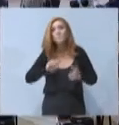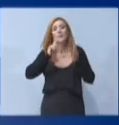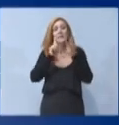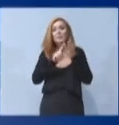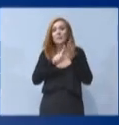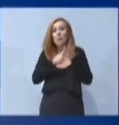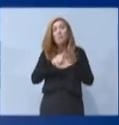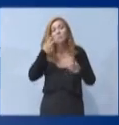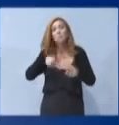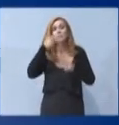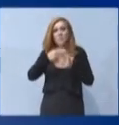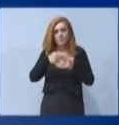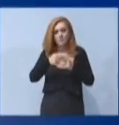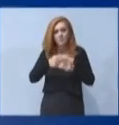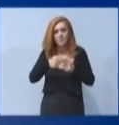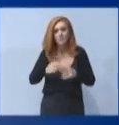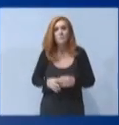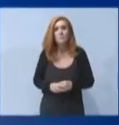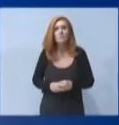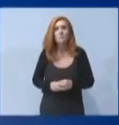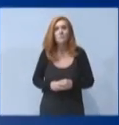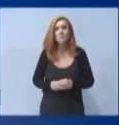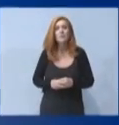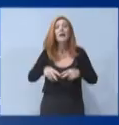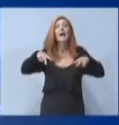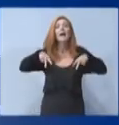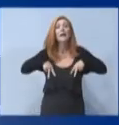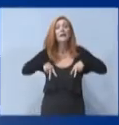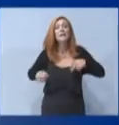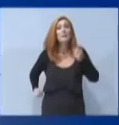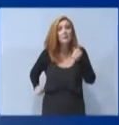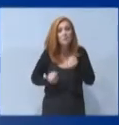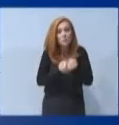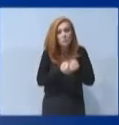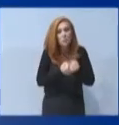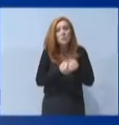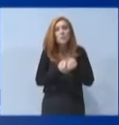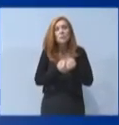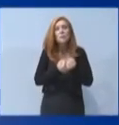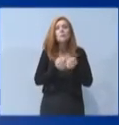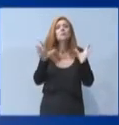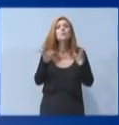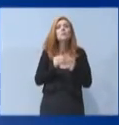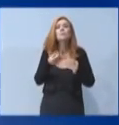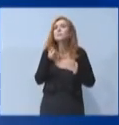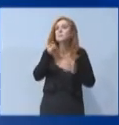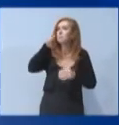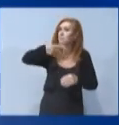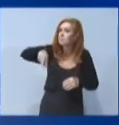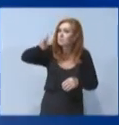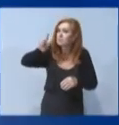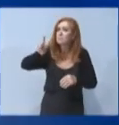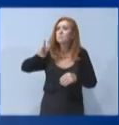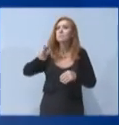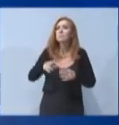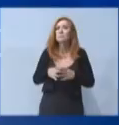και σημαντικότερον, η παροχή κρατικής στήριξης απέναντι σε ανατιμήσεις, οι οποίες